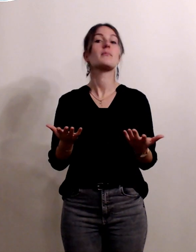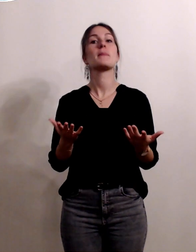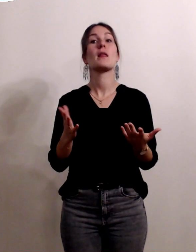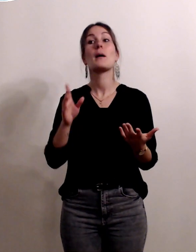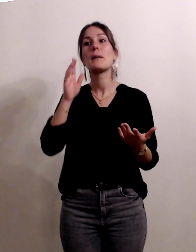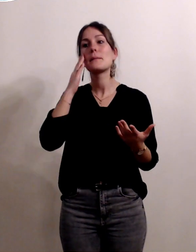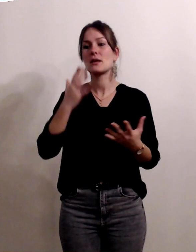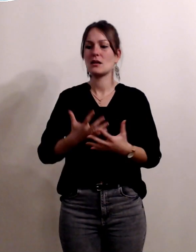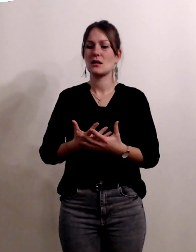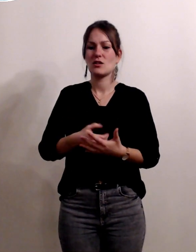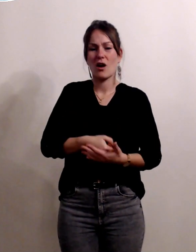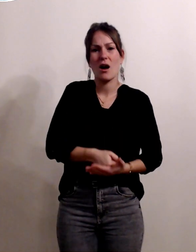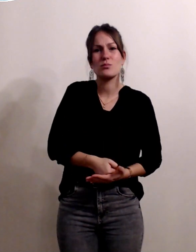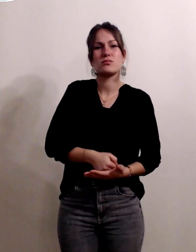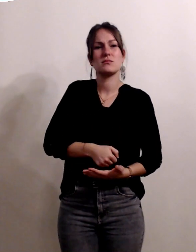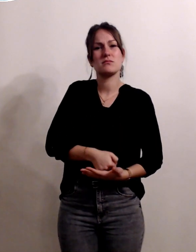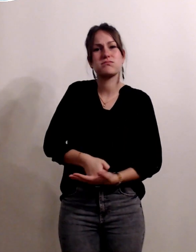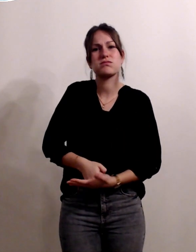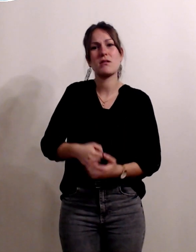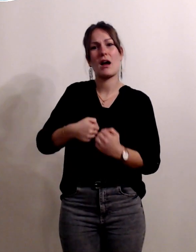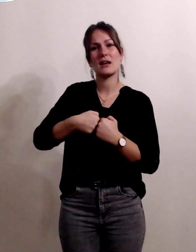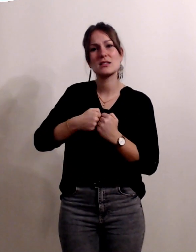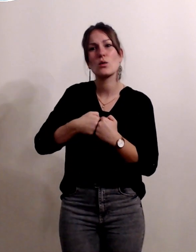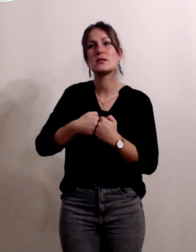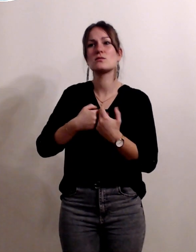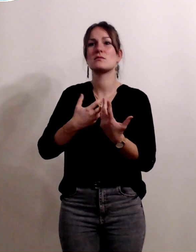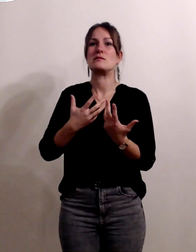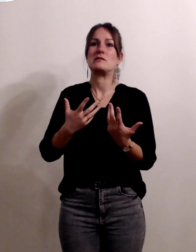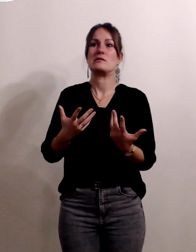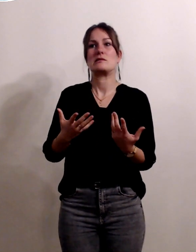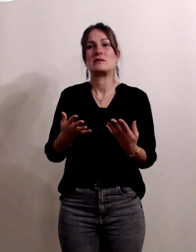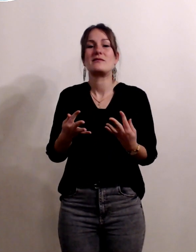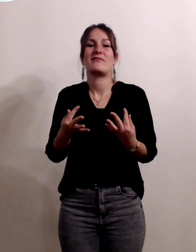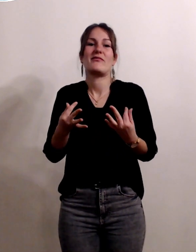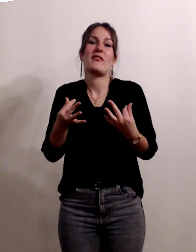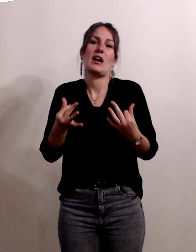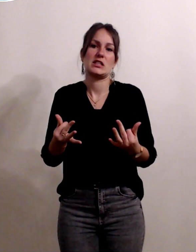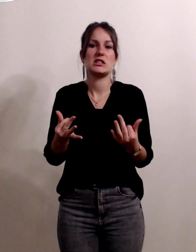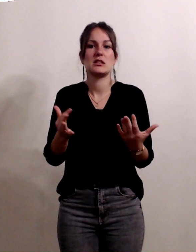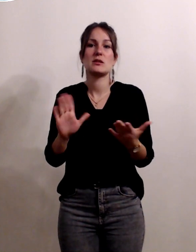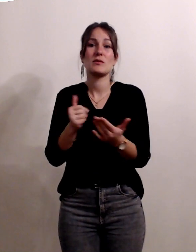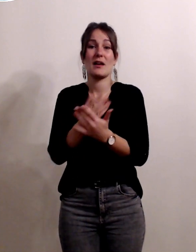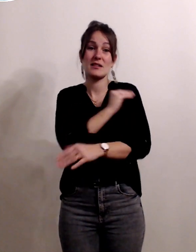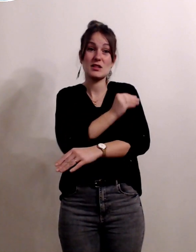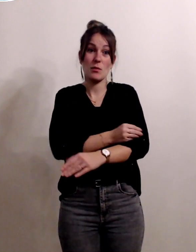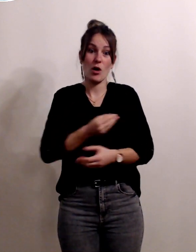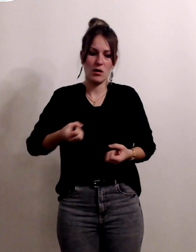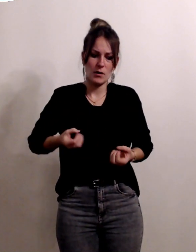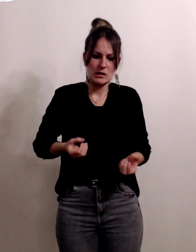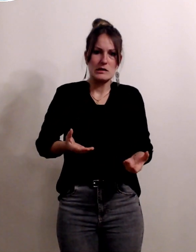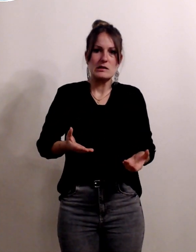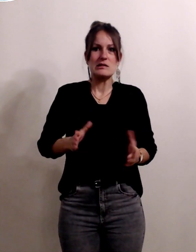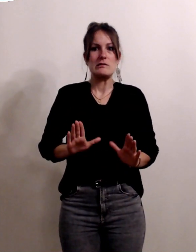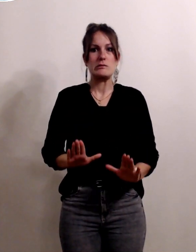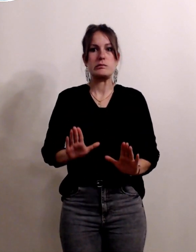façon appuyée ses articulations et quand même un peu proscrit en fin de grossesse